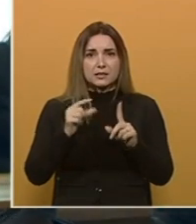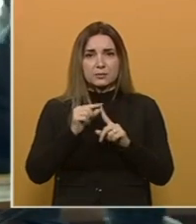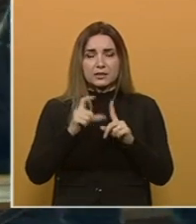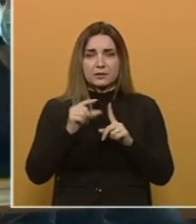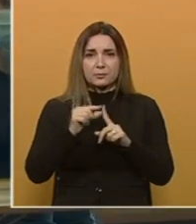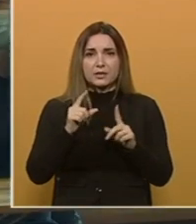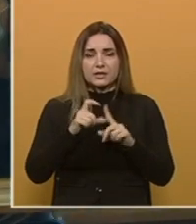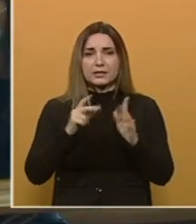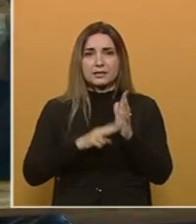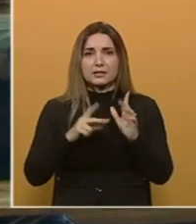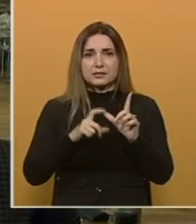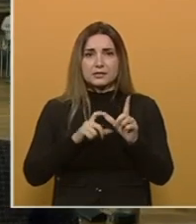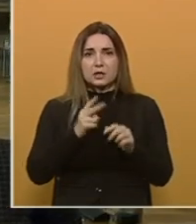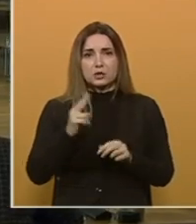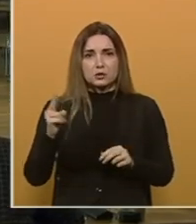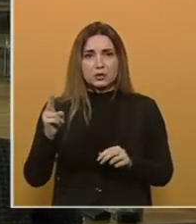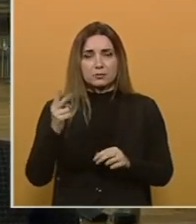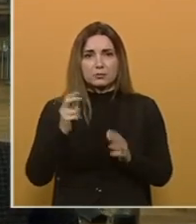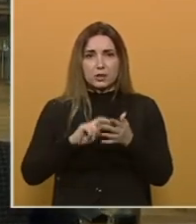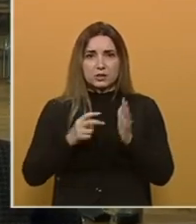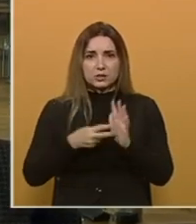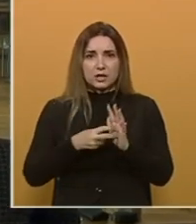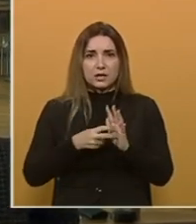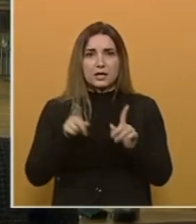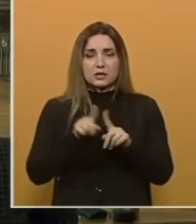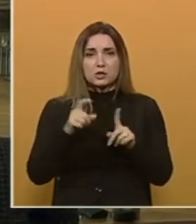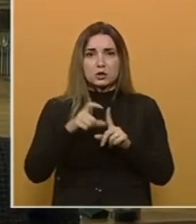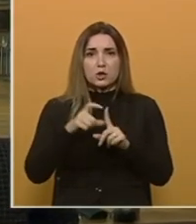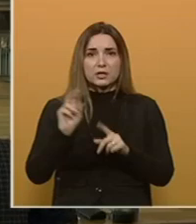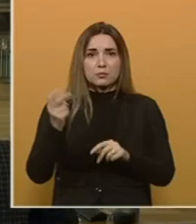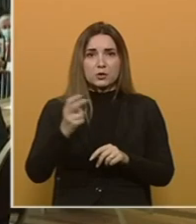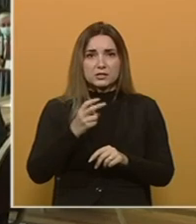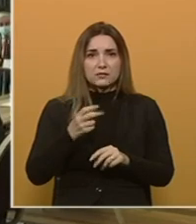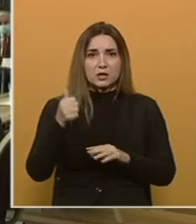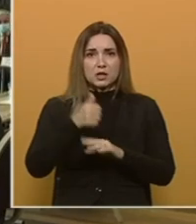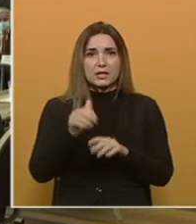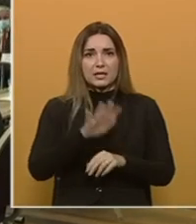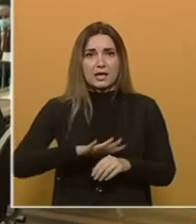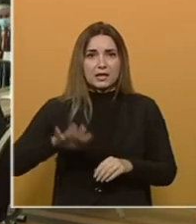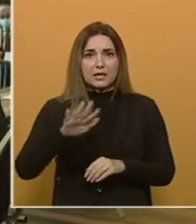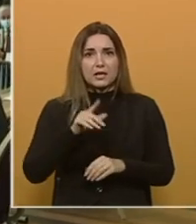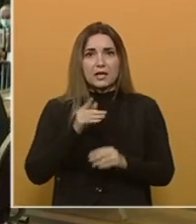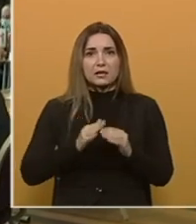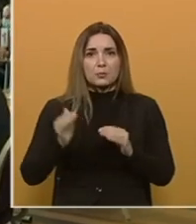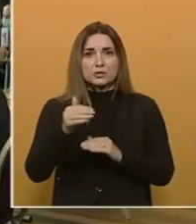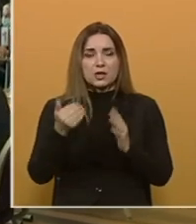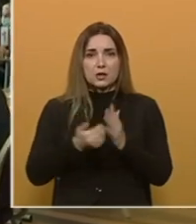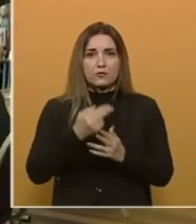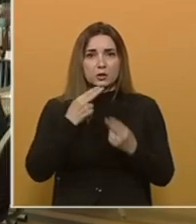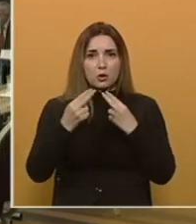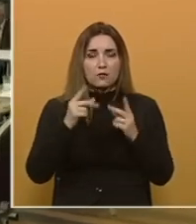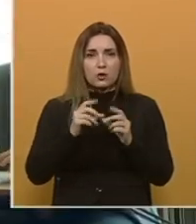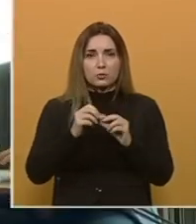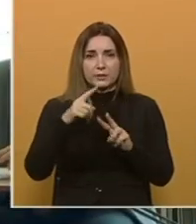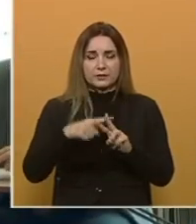PDP-a i DNS-a te drugi oporbeni političari. Istodobno Dodik poziva čelnike regije da posreduju za novi dogovor u Bosni i